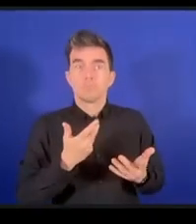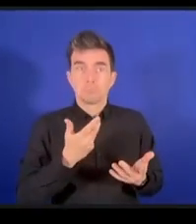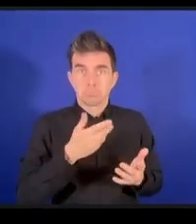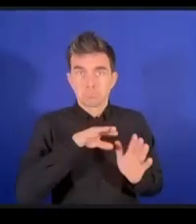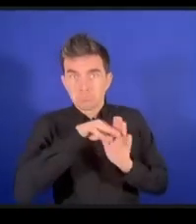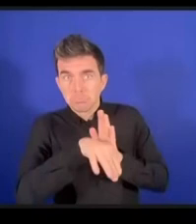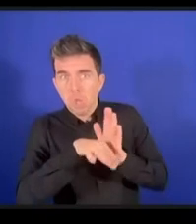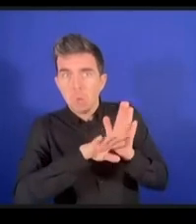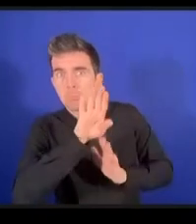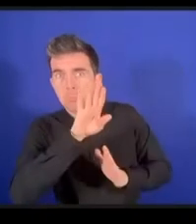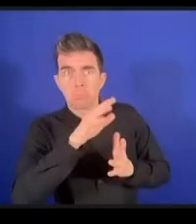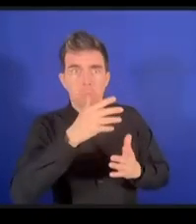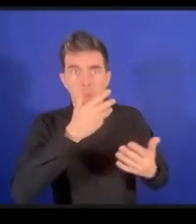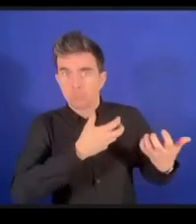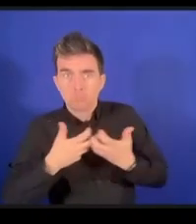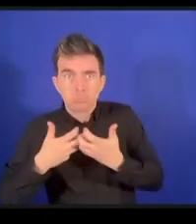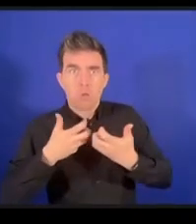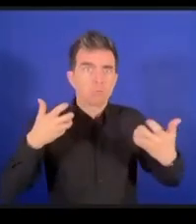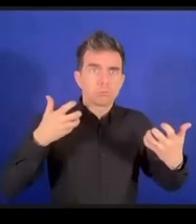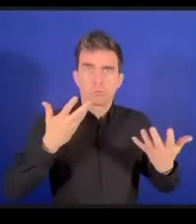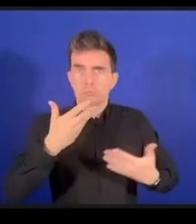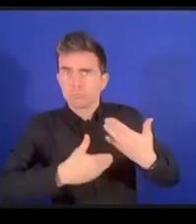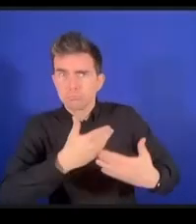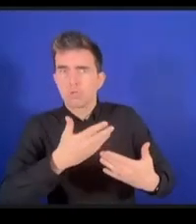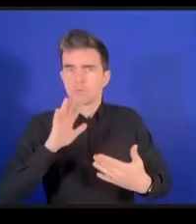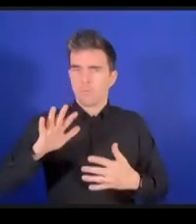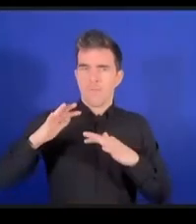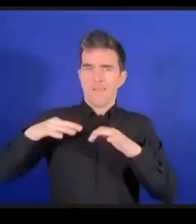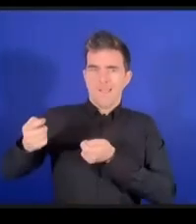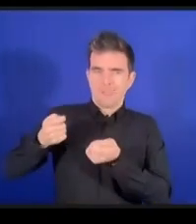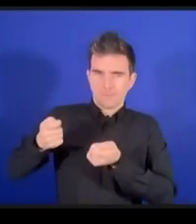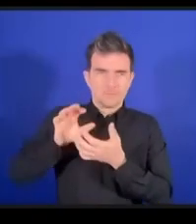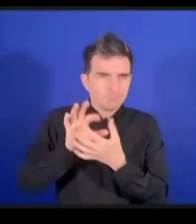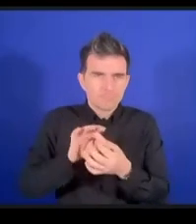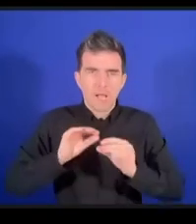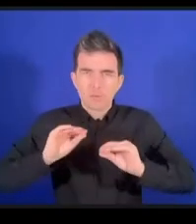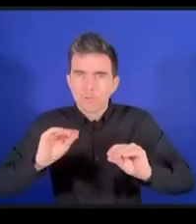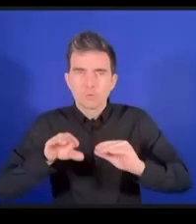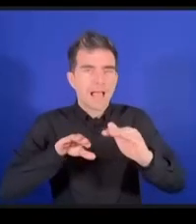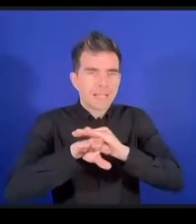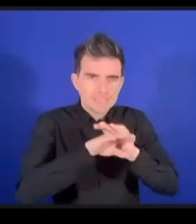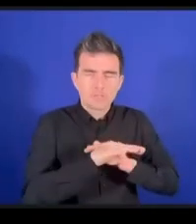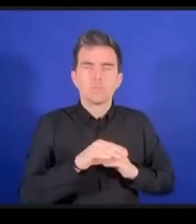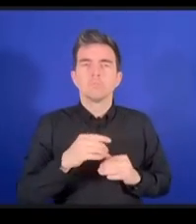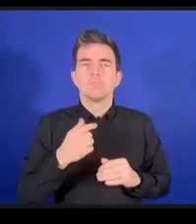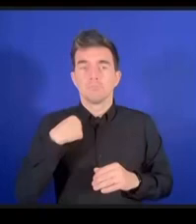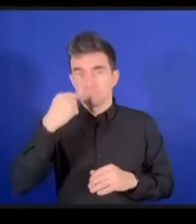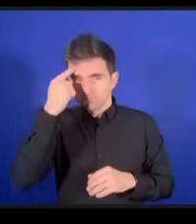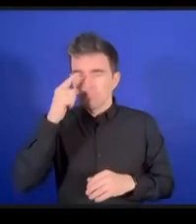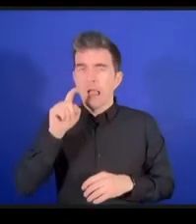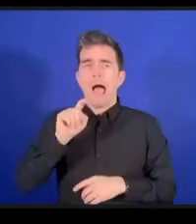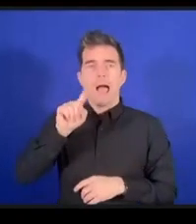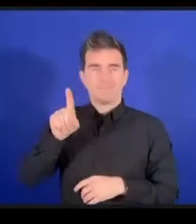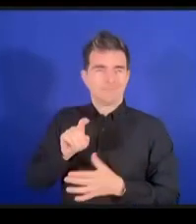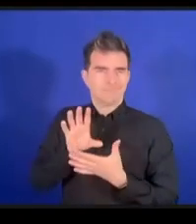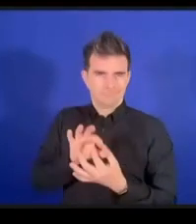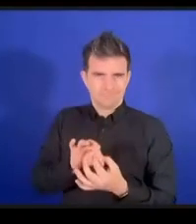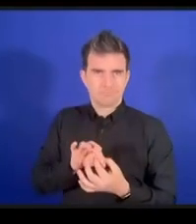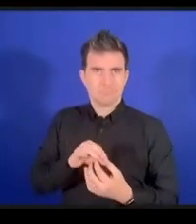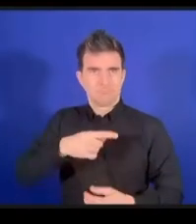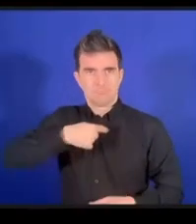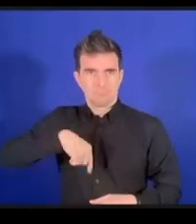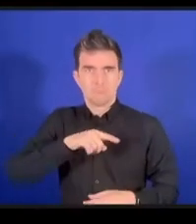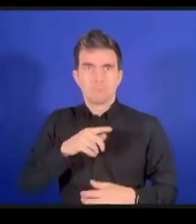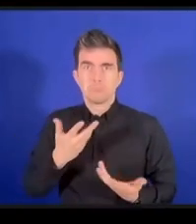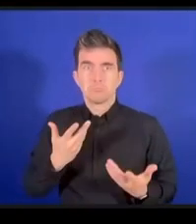したいと思いますそれから若者のDCの方が若者の声について話しましたどうやって